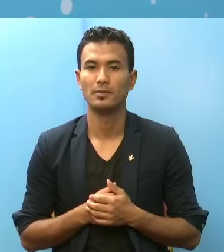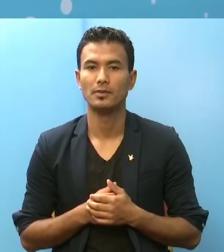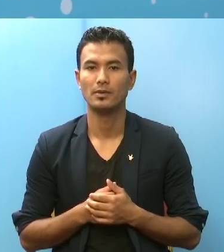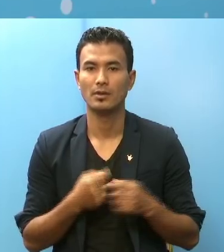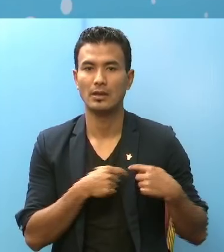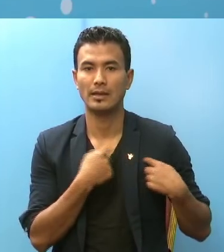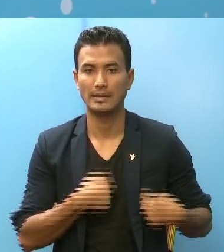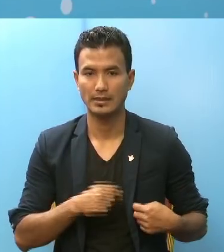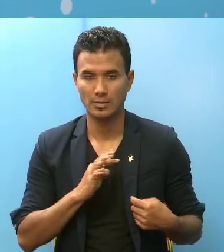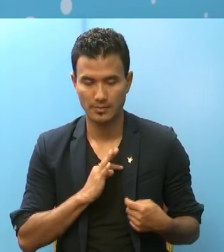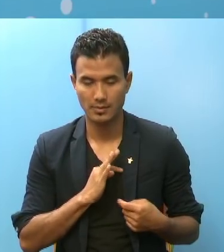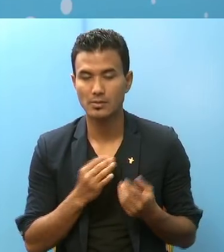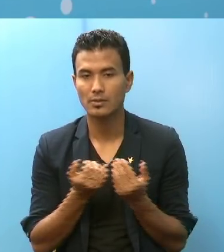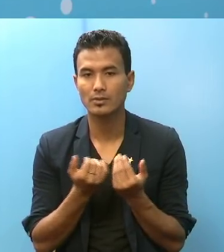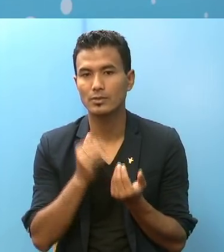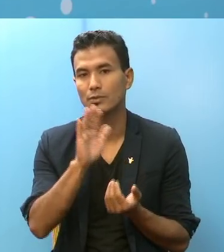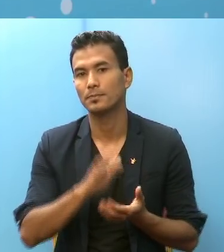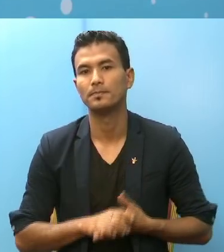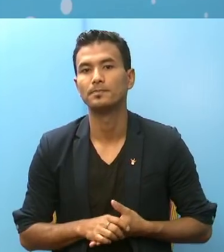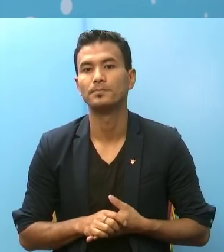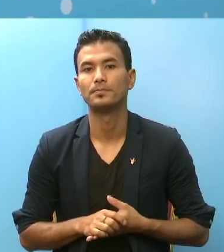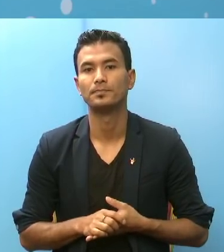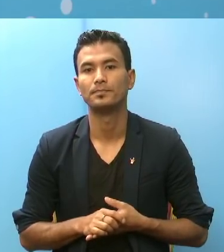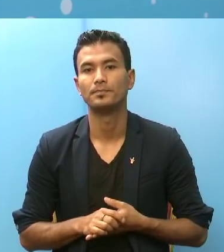हार्दिक संबेदना वेक्तगर्द छा